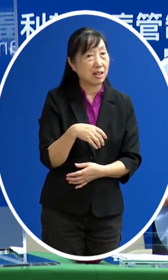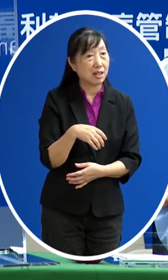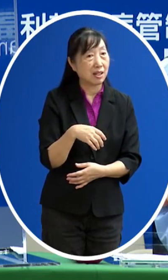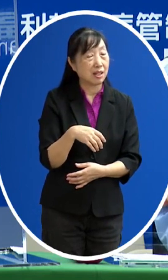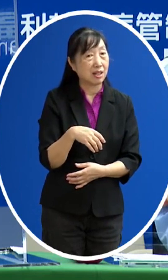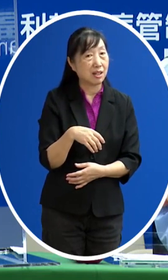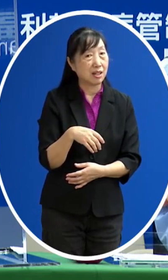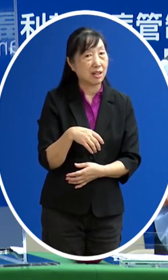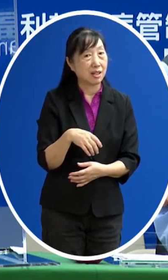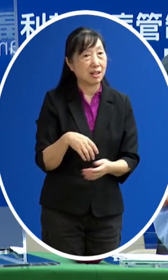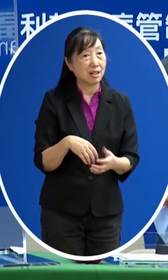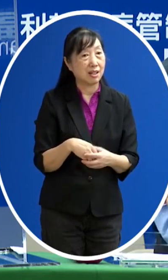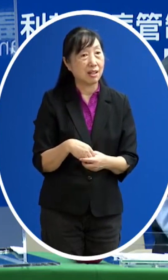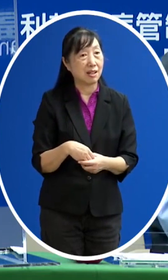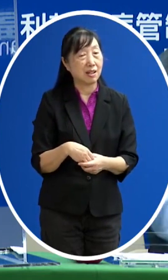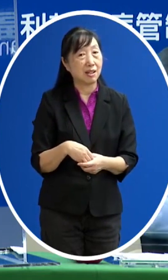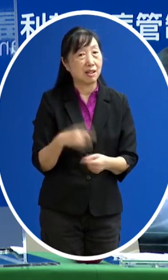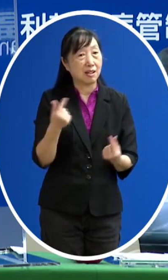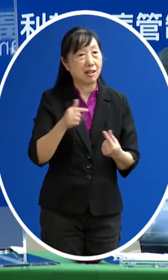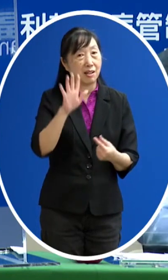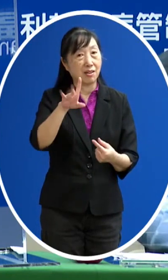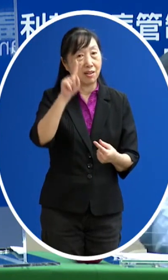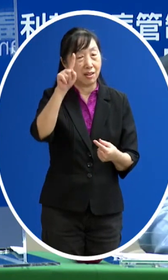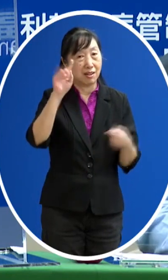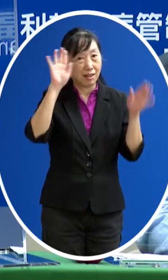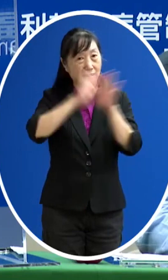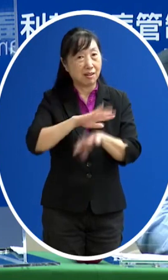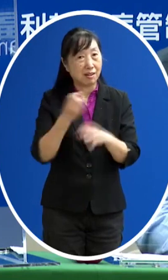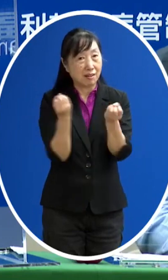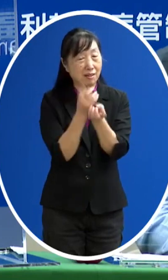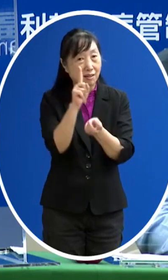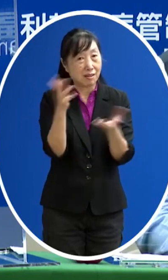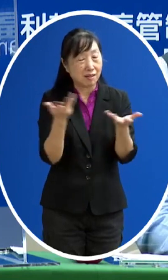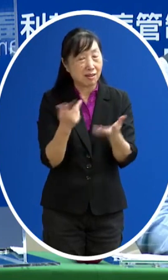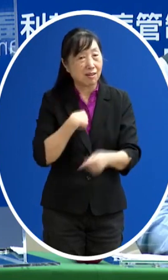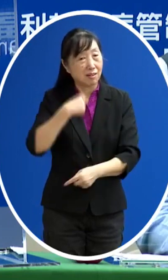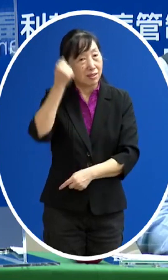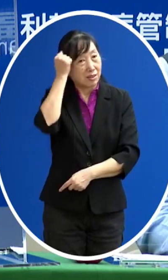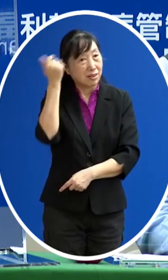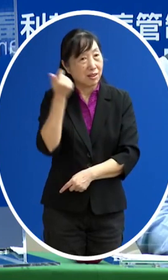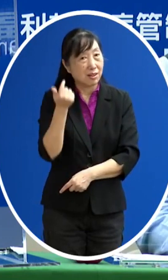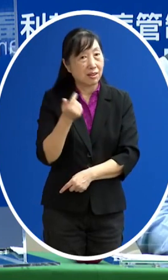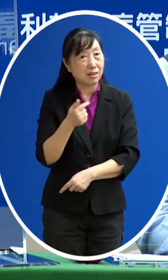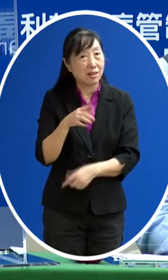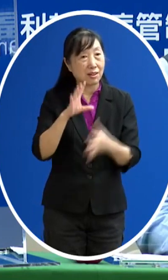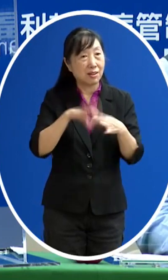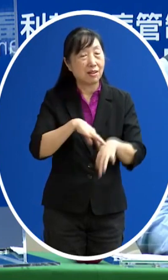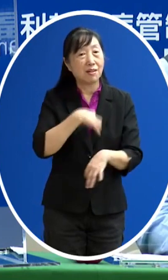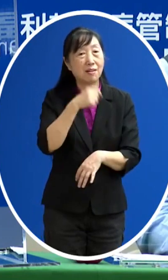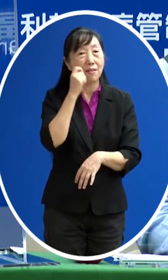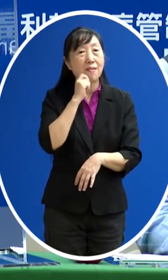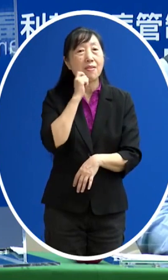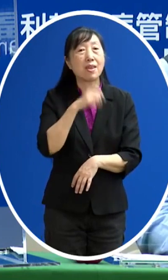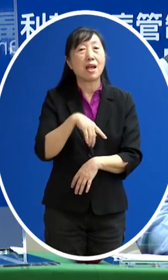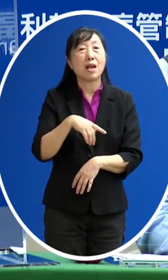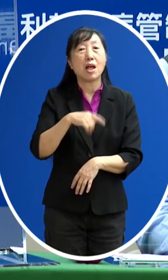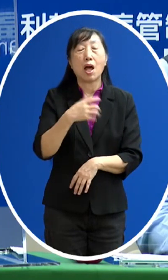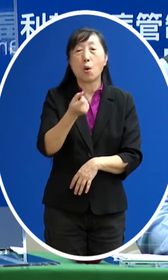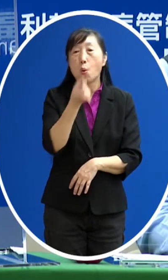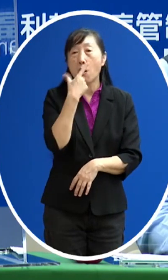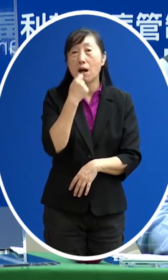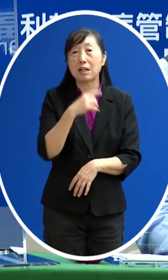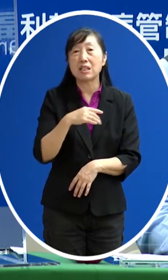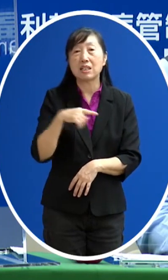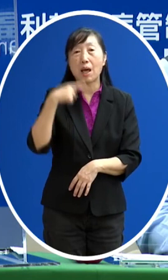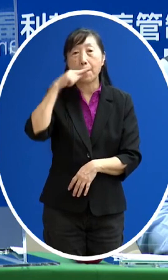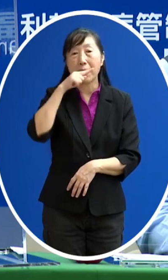這是有印象 因為晚上剛好發生一些事情所以有印象我喜歡吃那個花生冰棒 所以花了1千